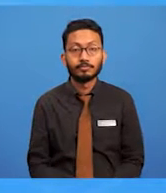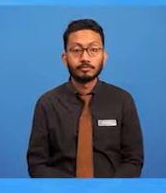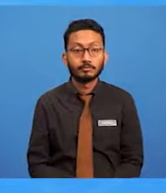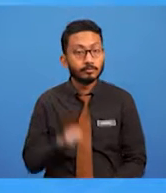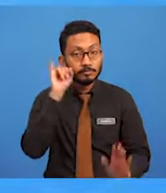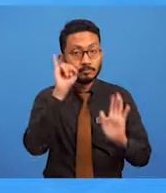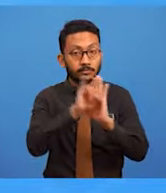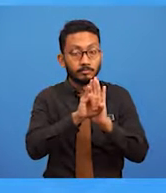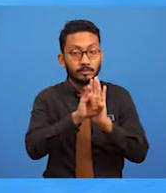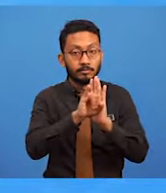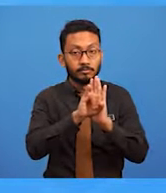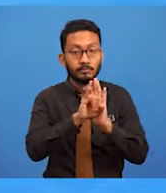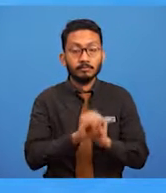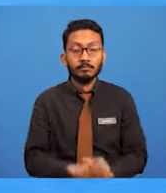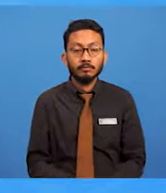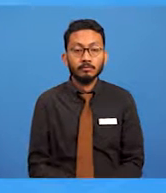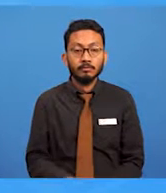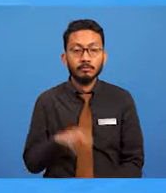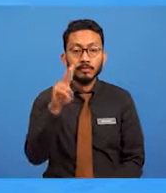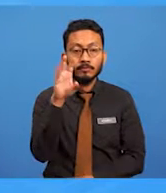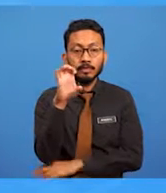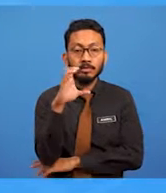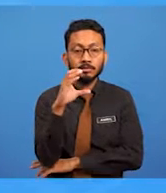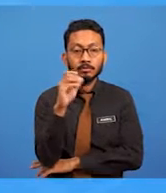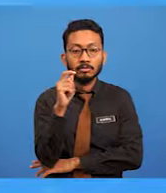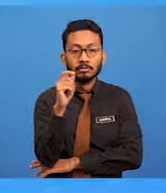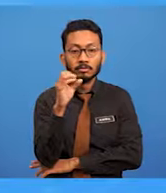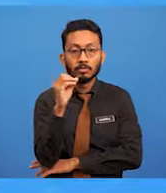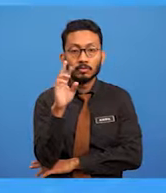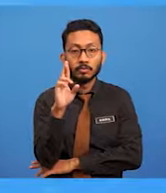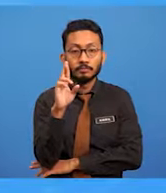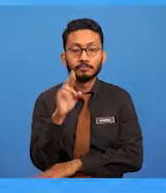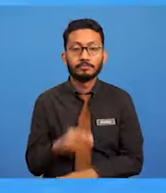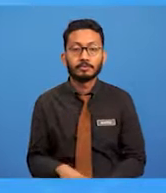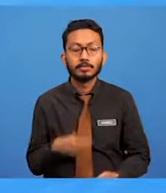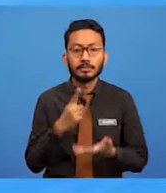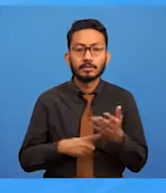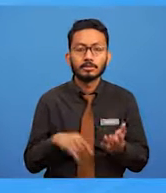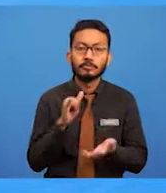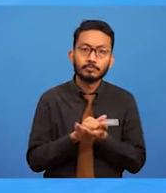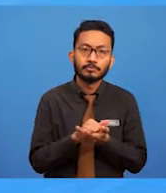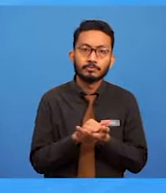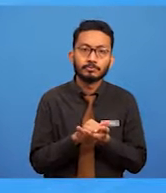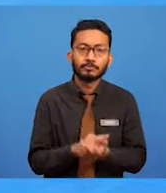jenis image vector. Apa itu grafik vector?